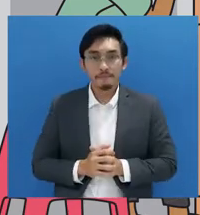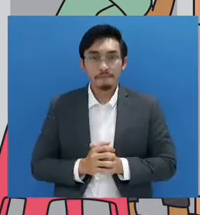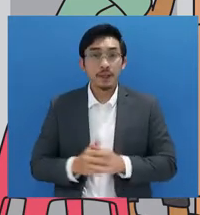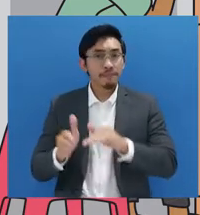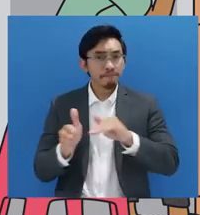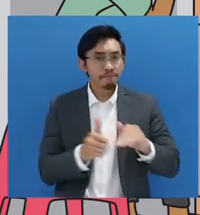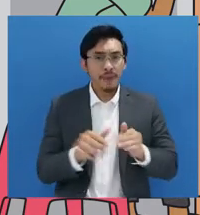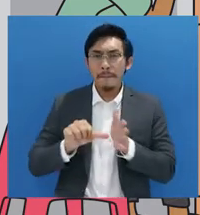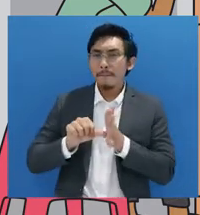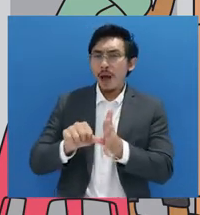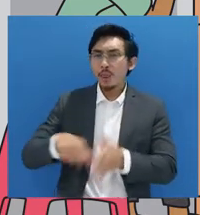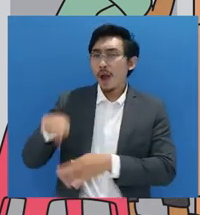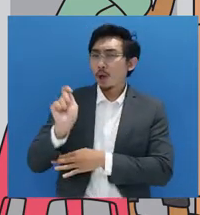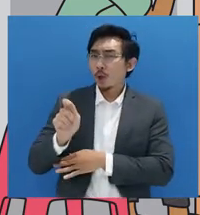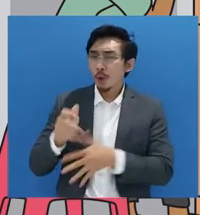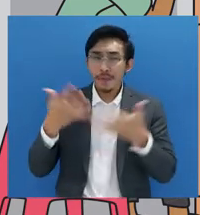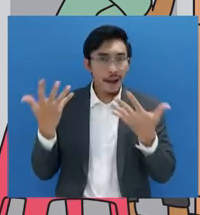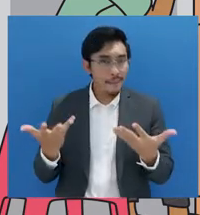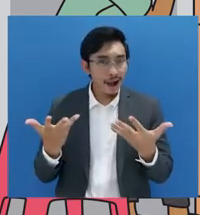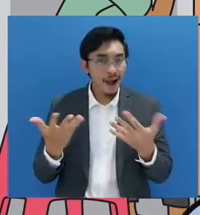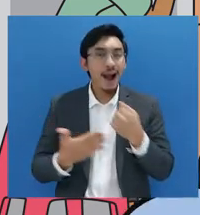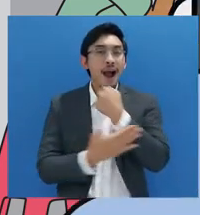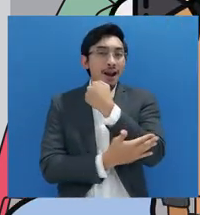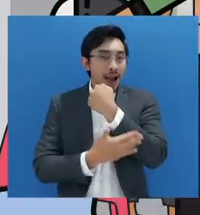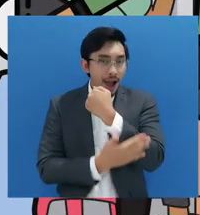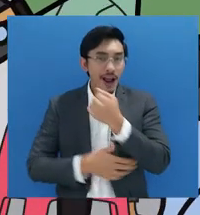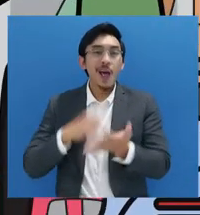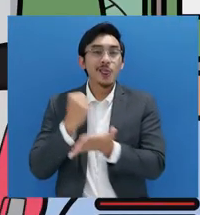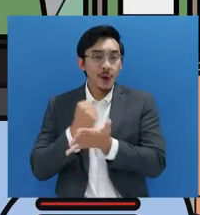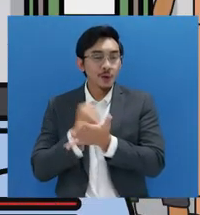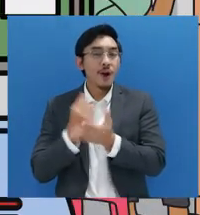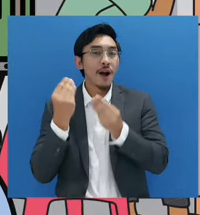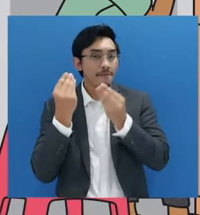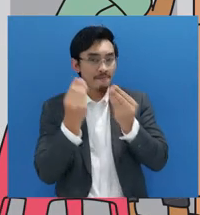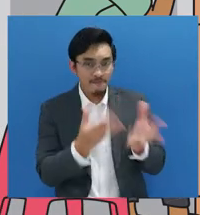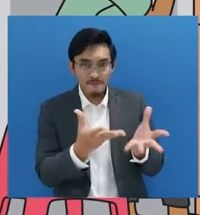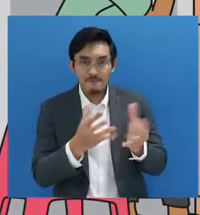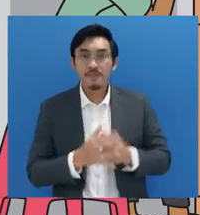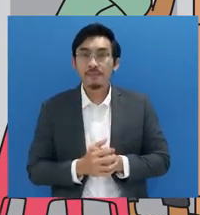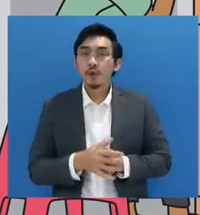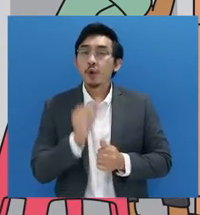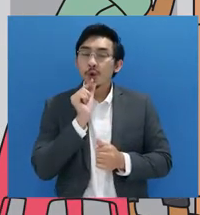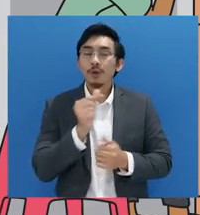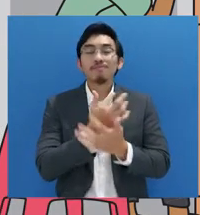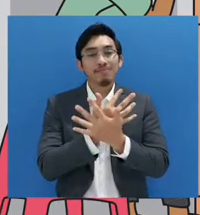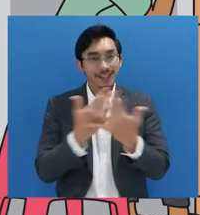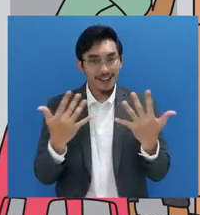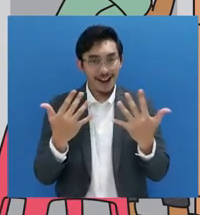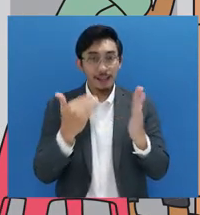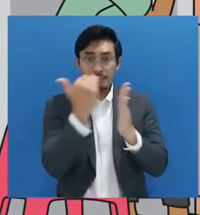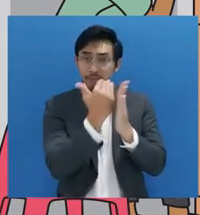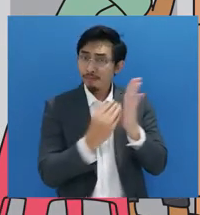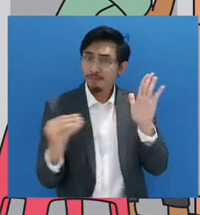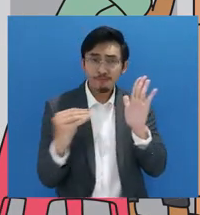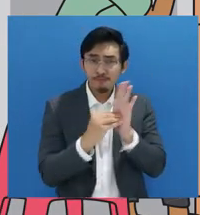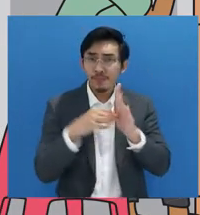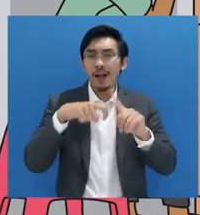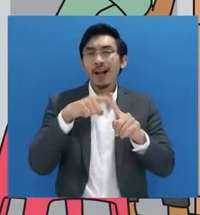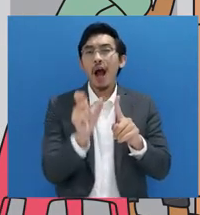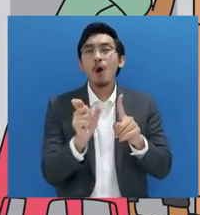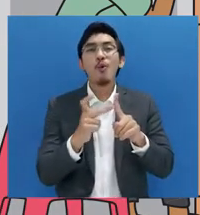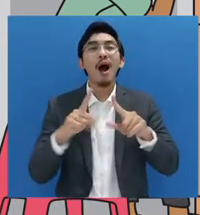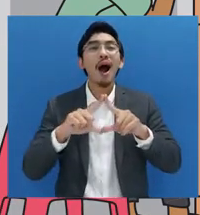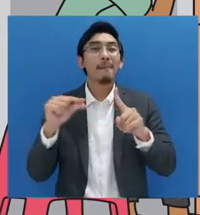hukum adalah tanggung jawab konstitusional negara kepada masyarakat. Ketentuan ini diatur dalam Kitab Undang-Undang Hukum Acara Pidana